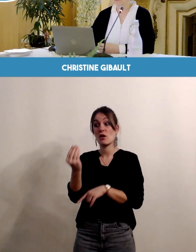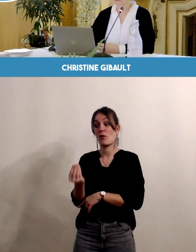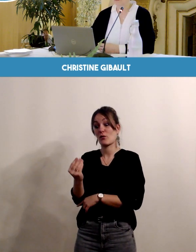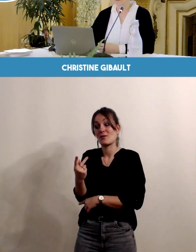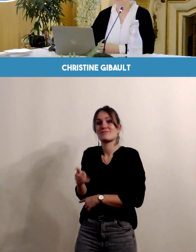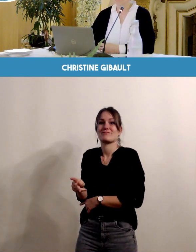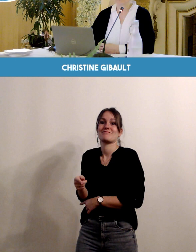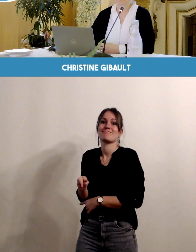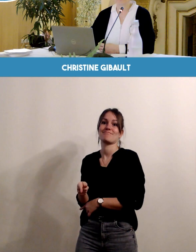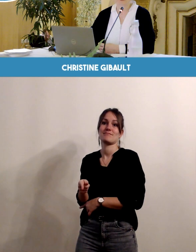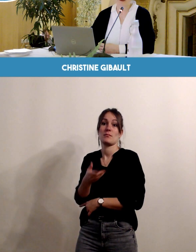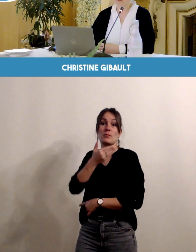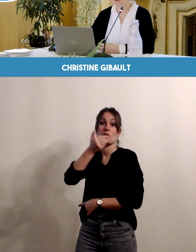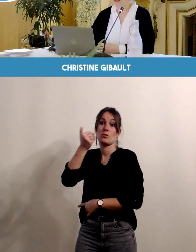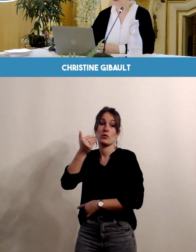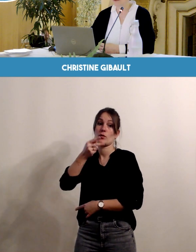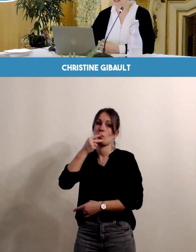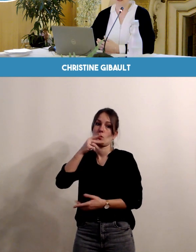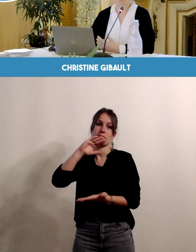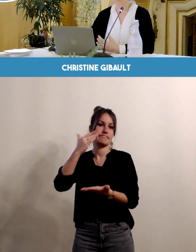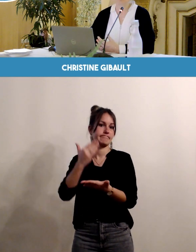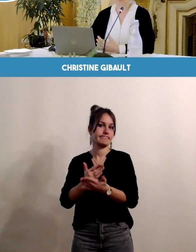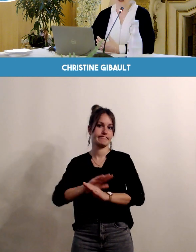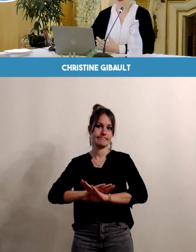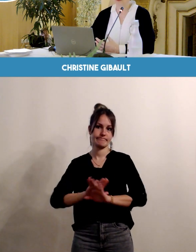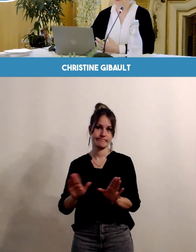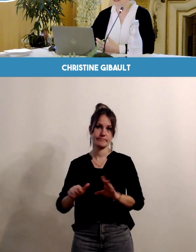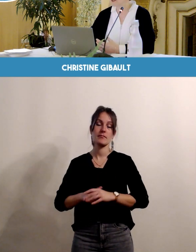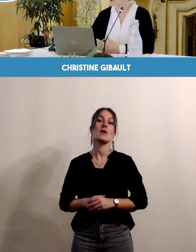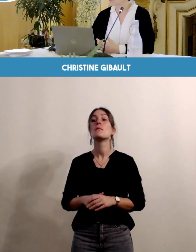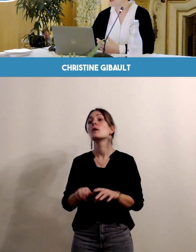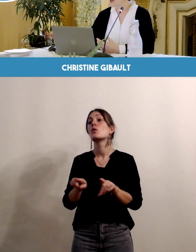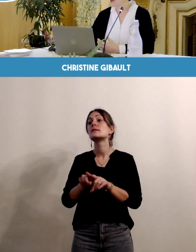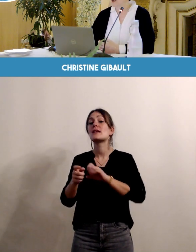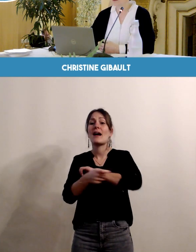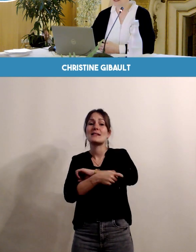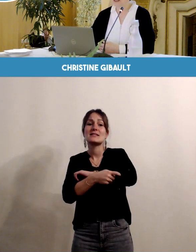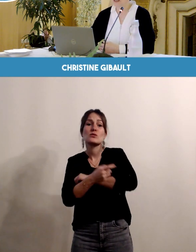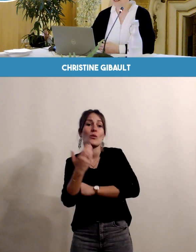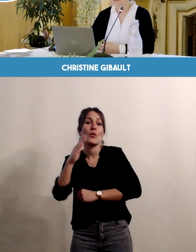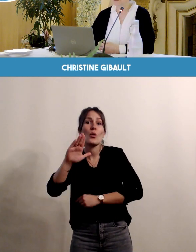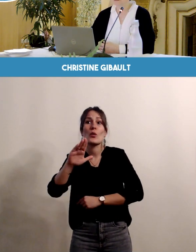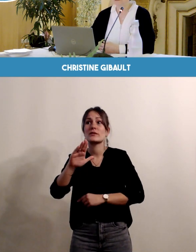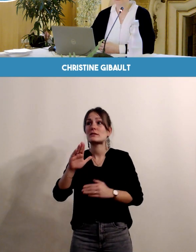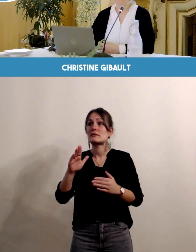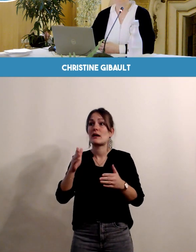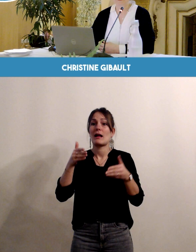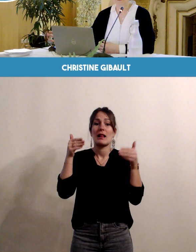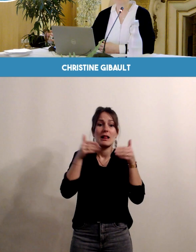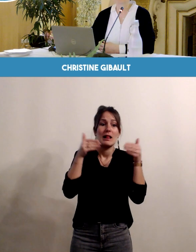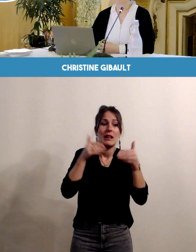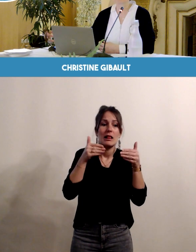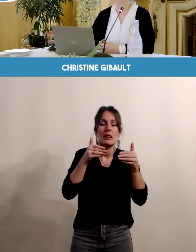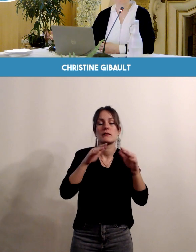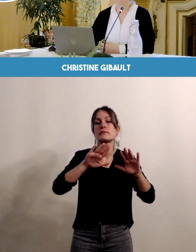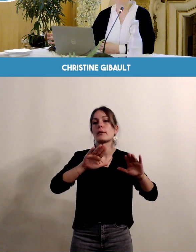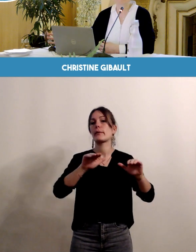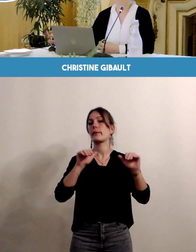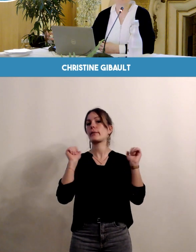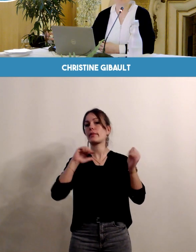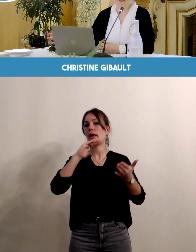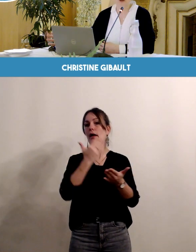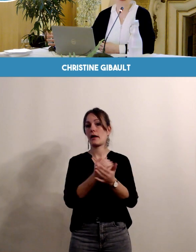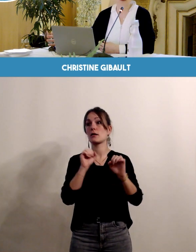le tabac pendant la grossesse. puis, toutes les autres addictions, là aussi, il y a des plaquettes du réseau